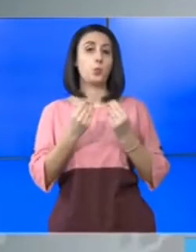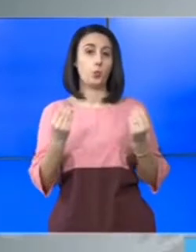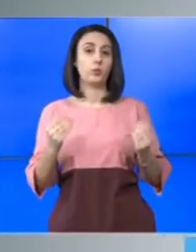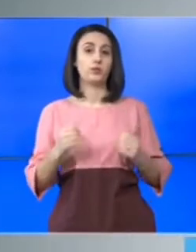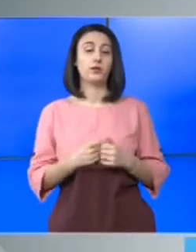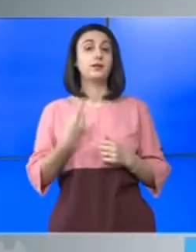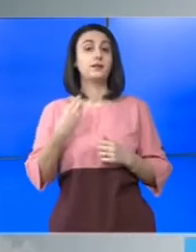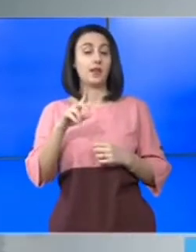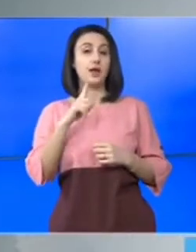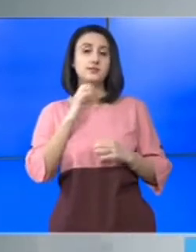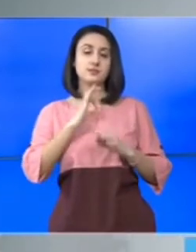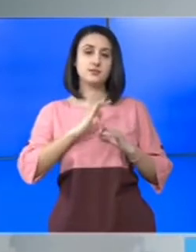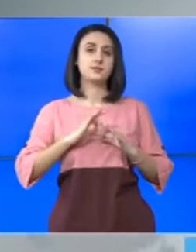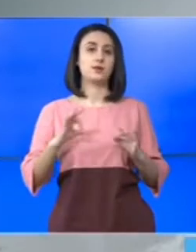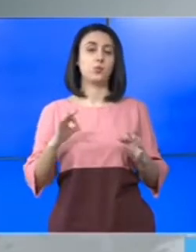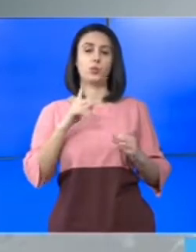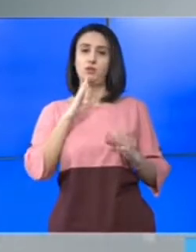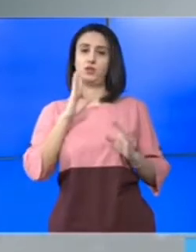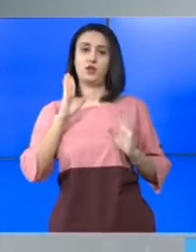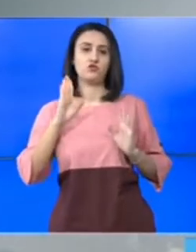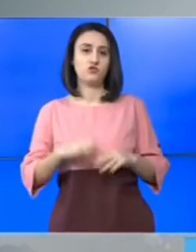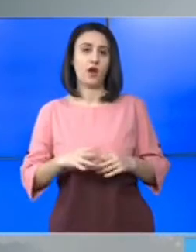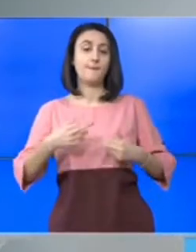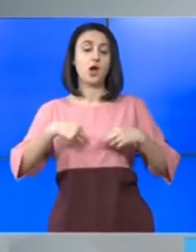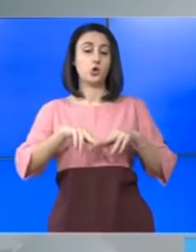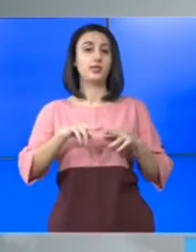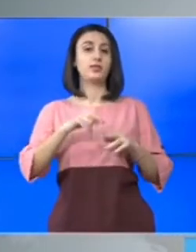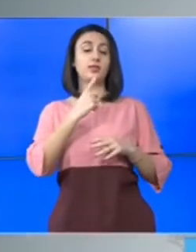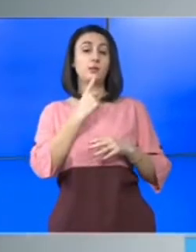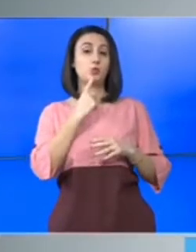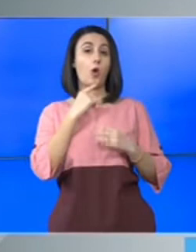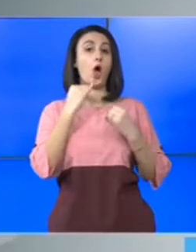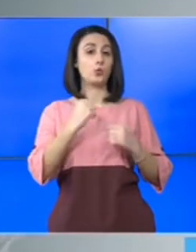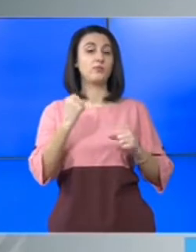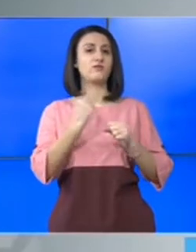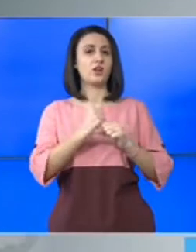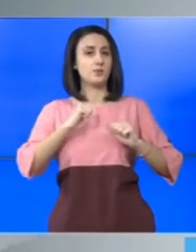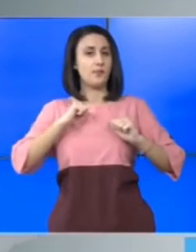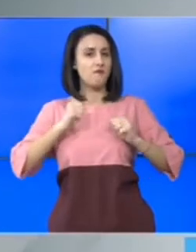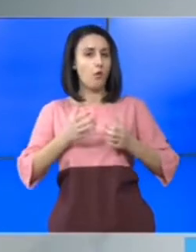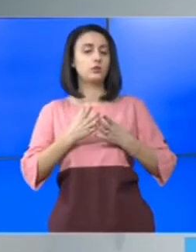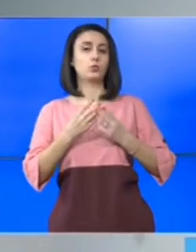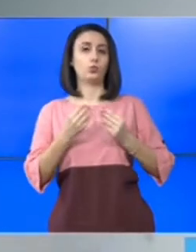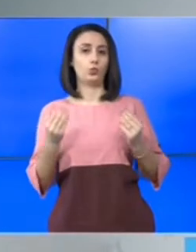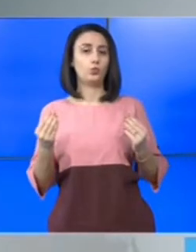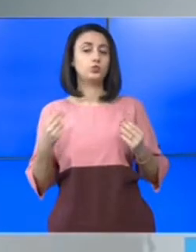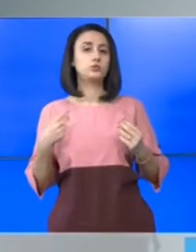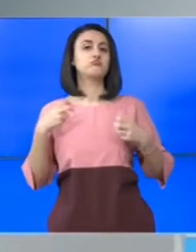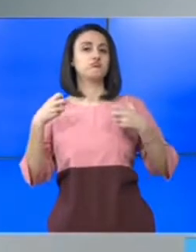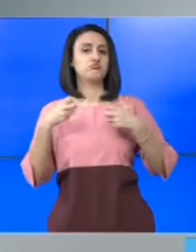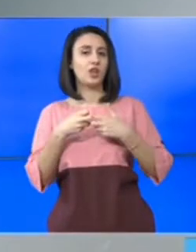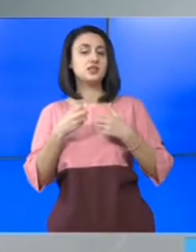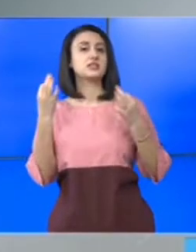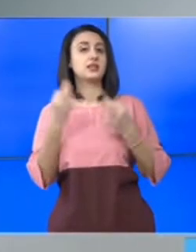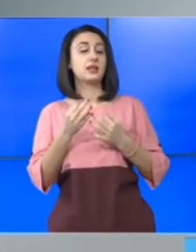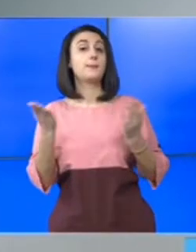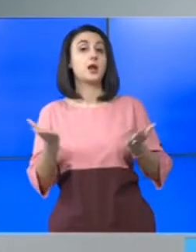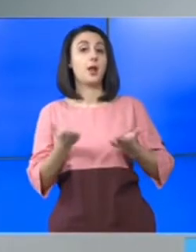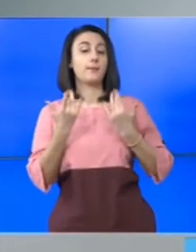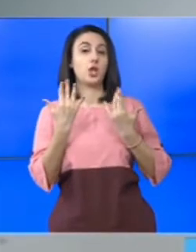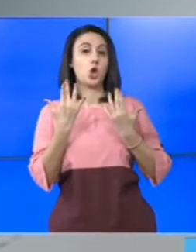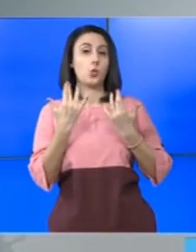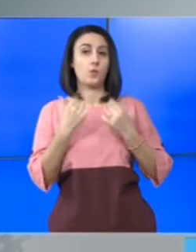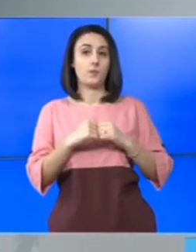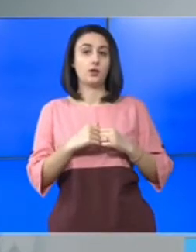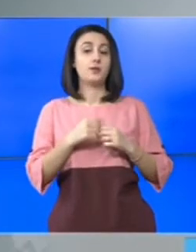dar bineînțeles că degeaba noi în Timișoare acum facem un efort mare, mare să scădem repede cifrele